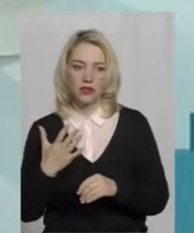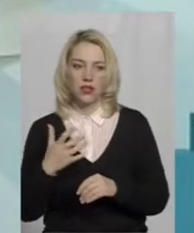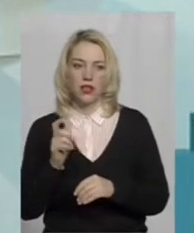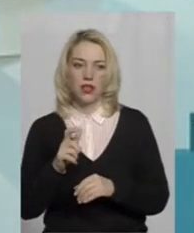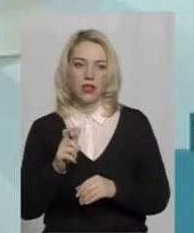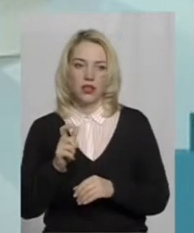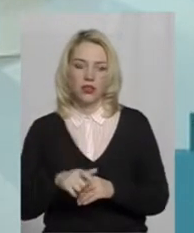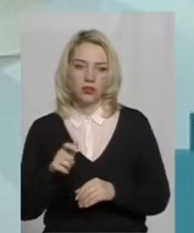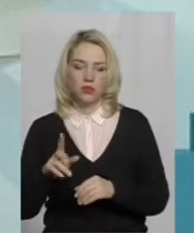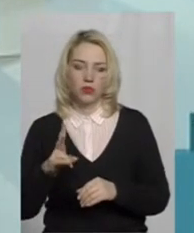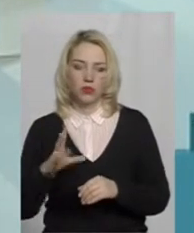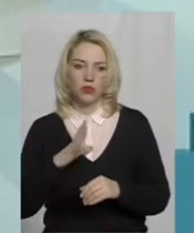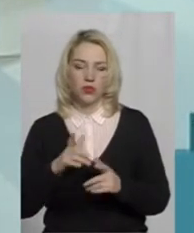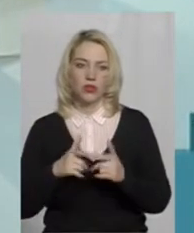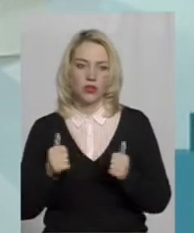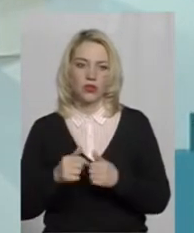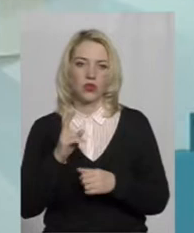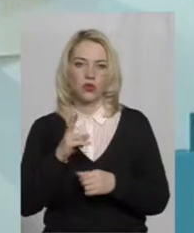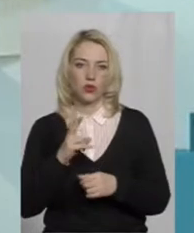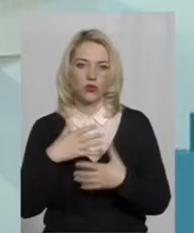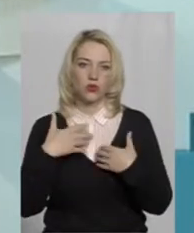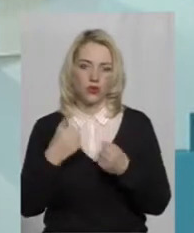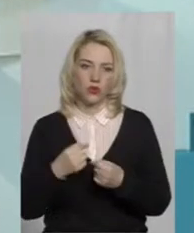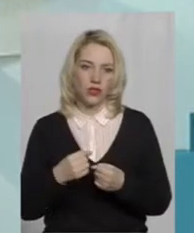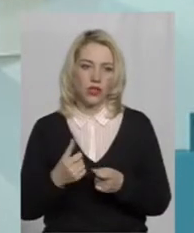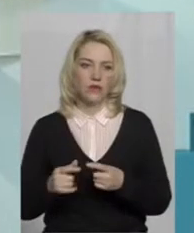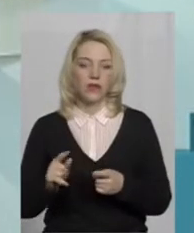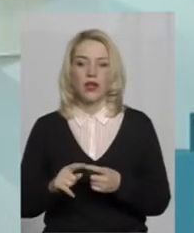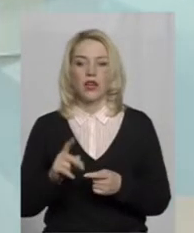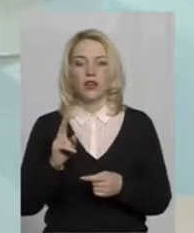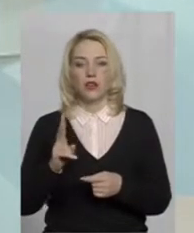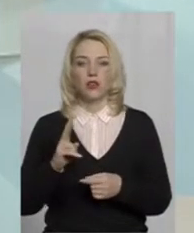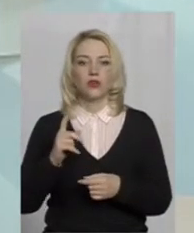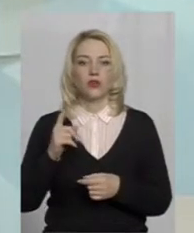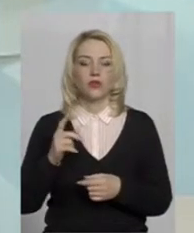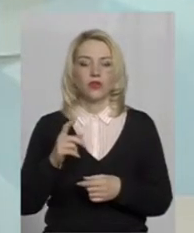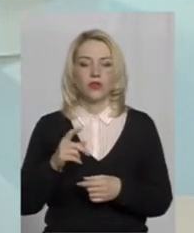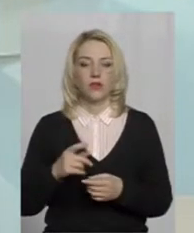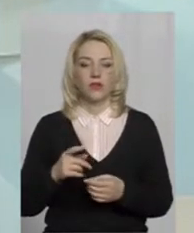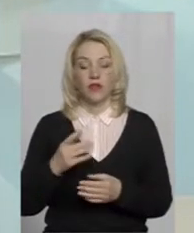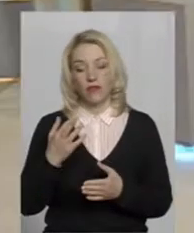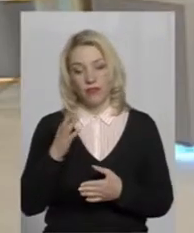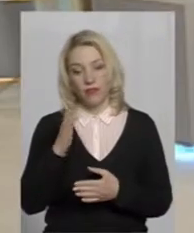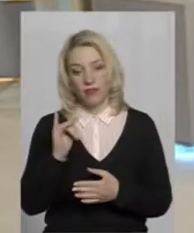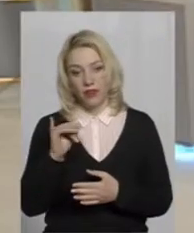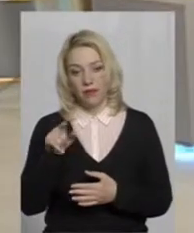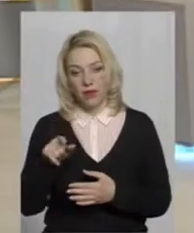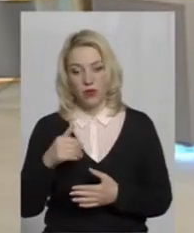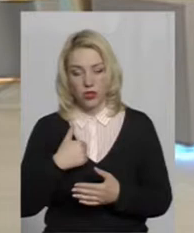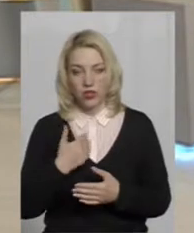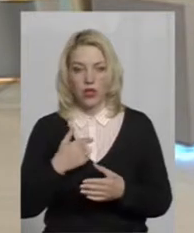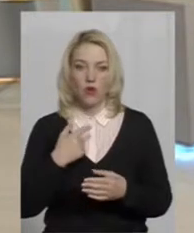були здорові люди. Скажіть, чи чули від когось з них, що хотіли б вони голосувати не одома, а на дільниці?